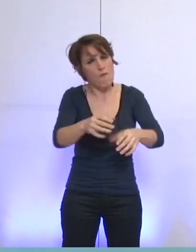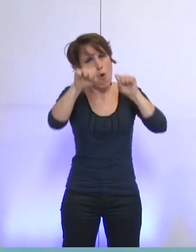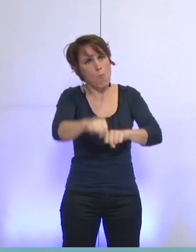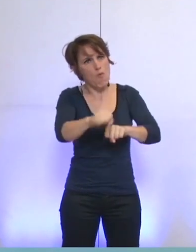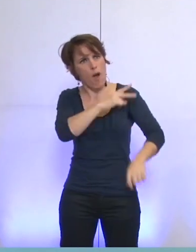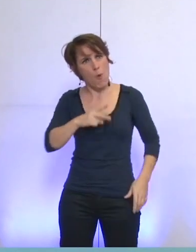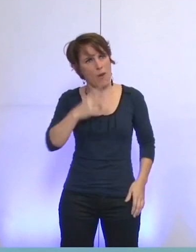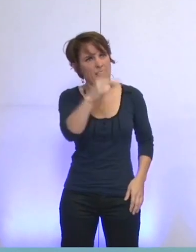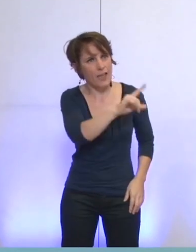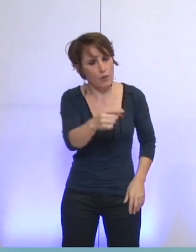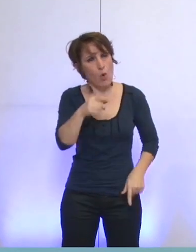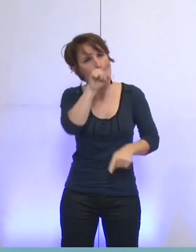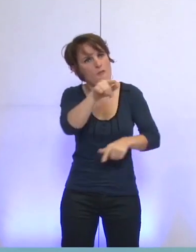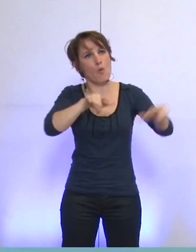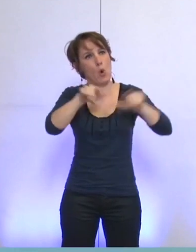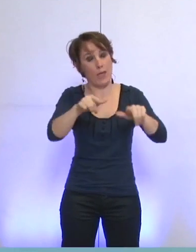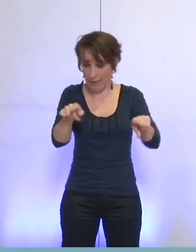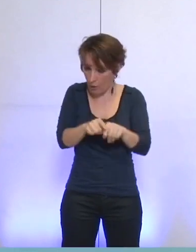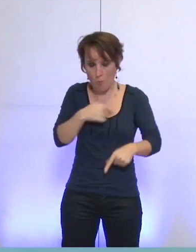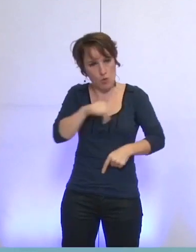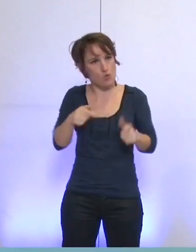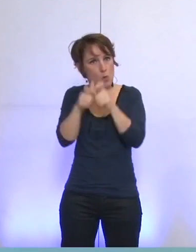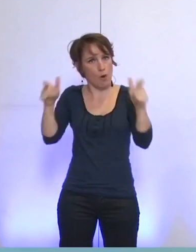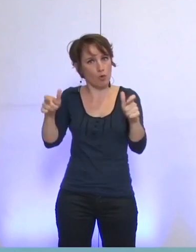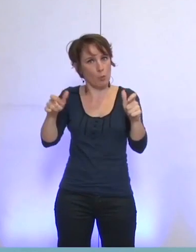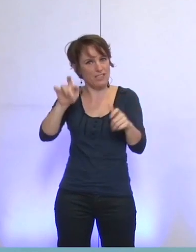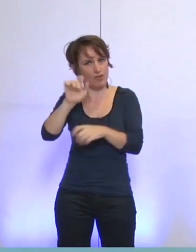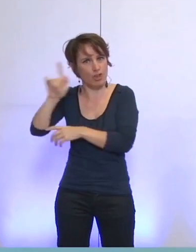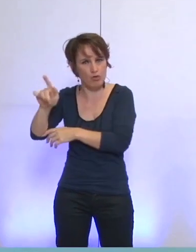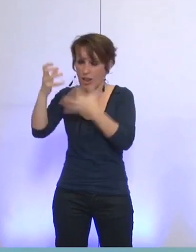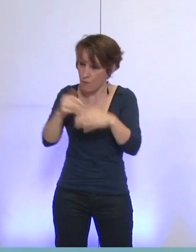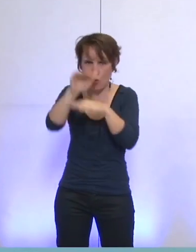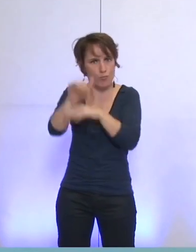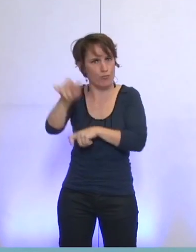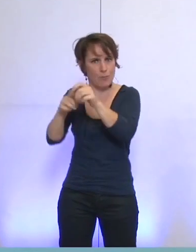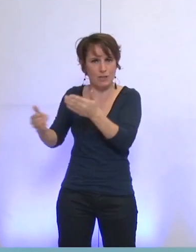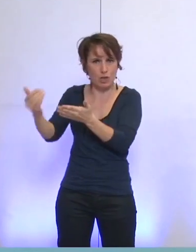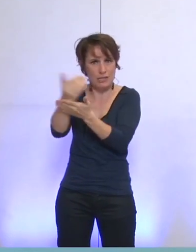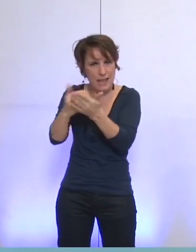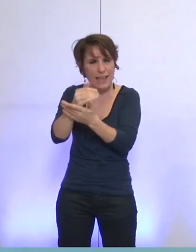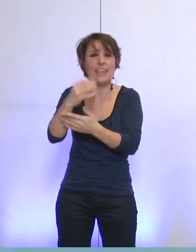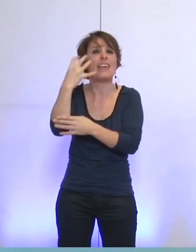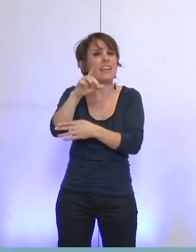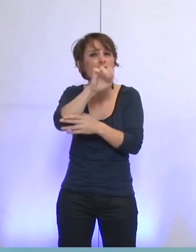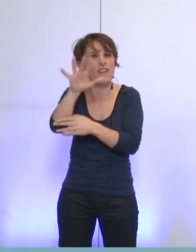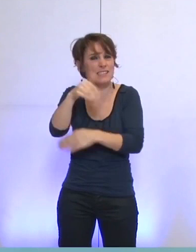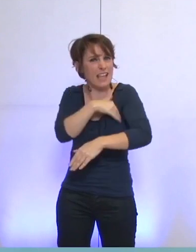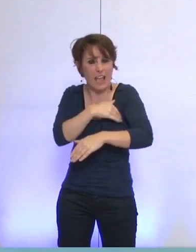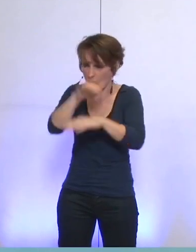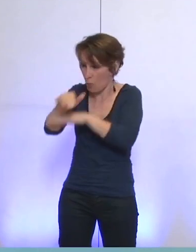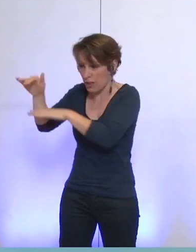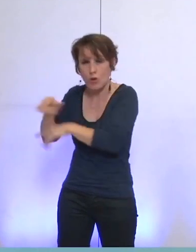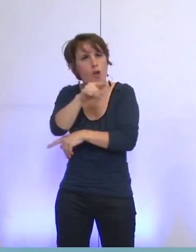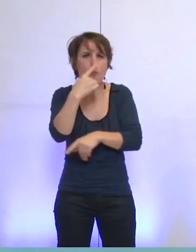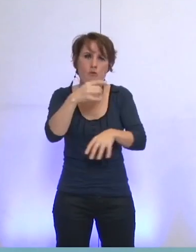même titre que notre entreprise, Gazélectricité Euronave, attient ses agents et aux 425 agents. Et vous n'avez pas le droit de jouer avec la